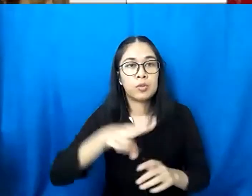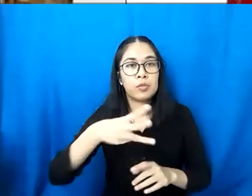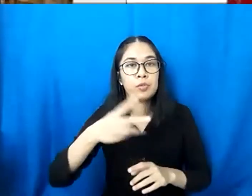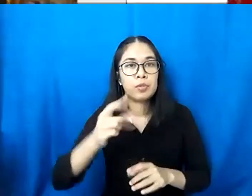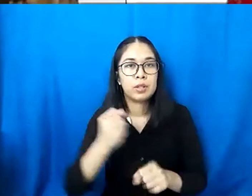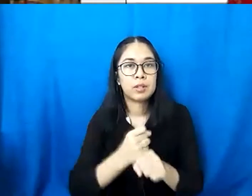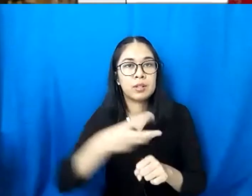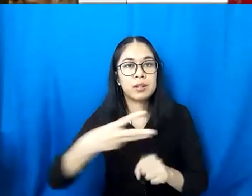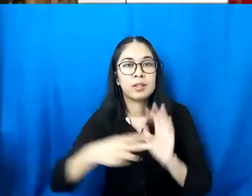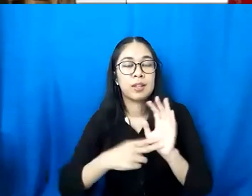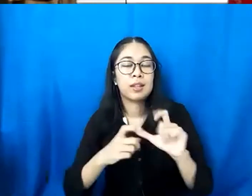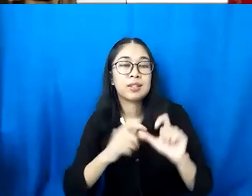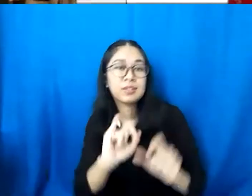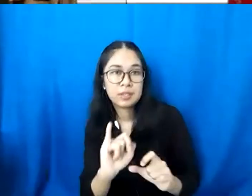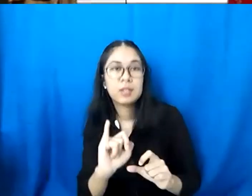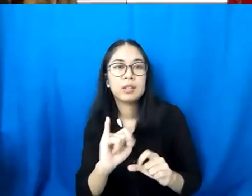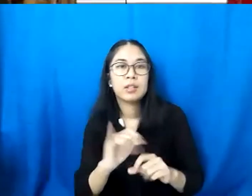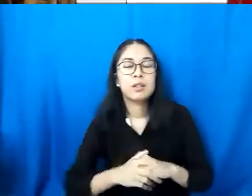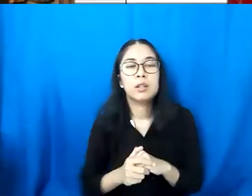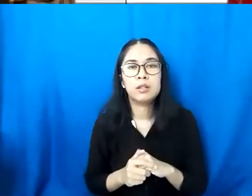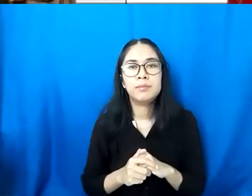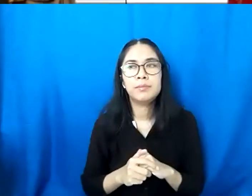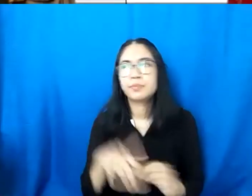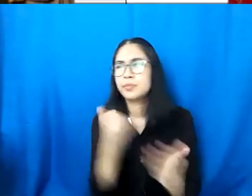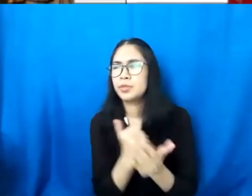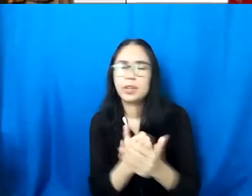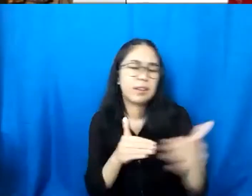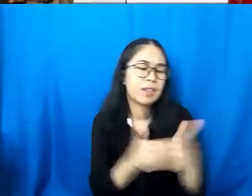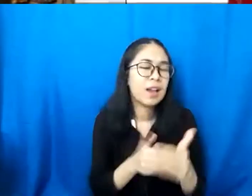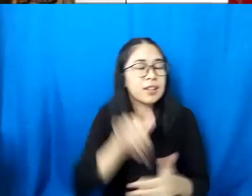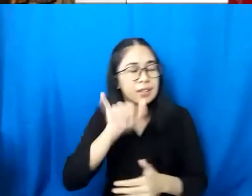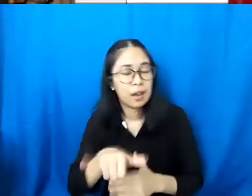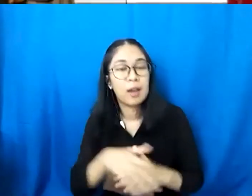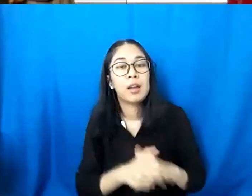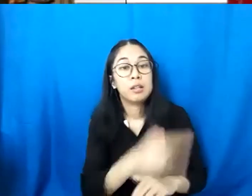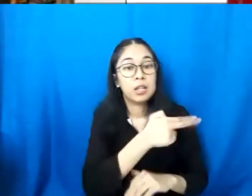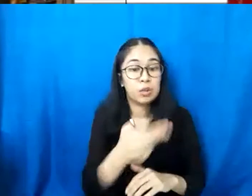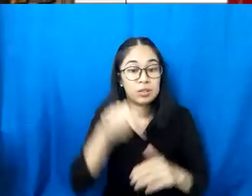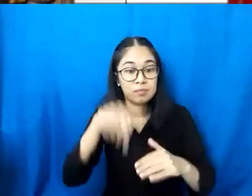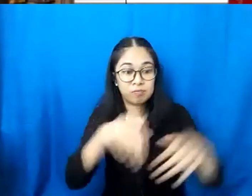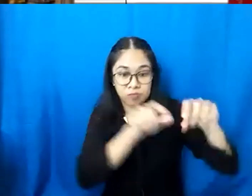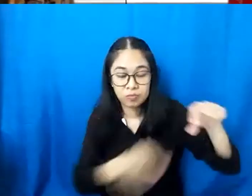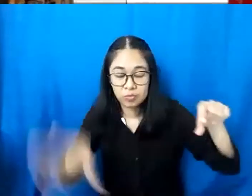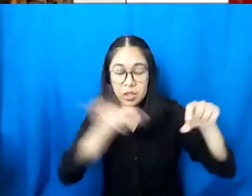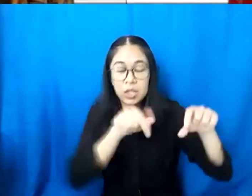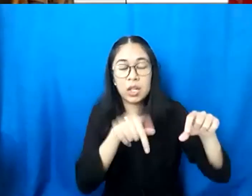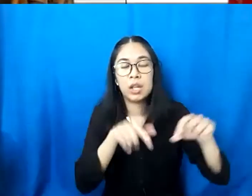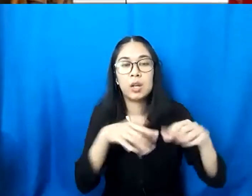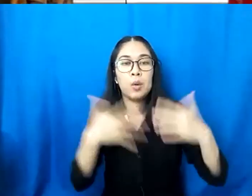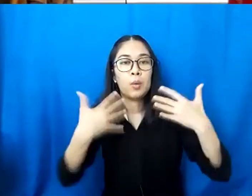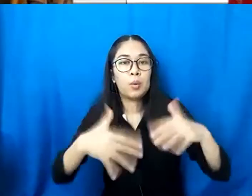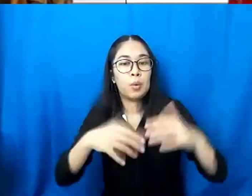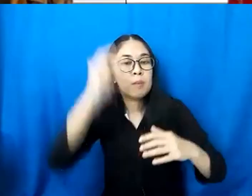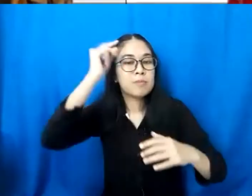konvergensi ya memang ini tantangan Indonesia salah satu negara yang sangat canggih buat perencanaan kalau